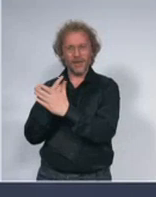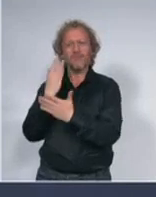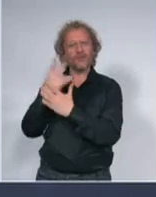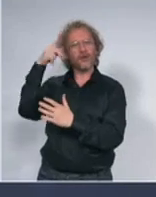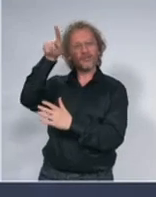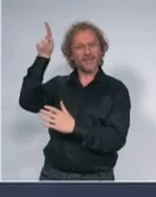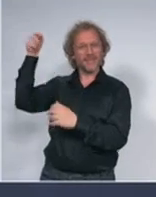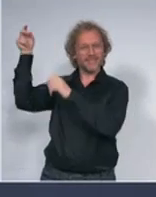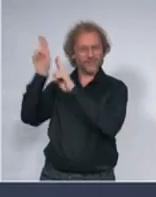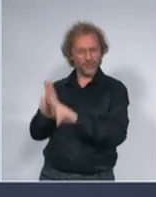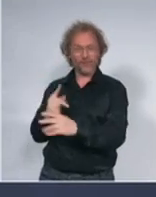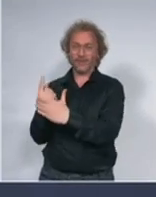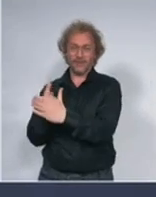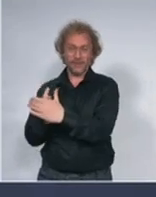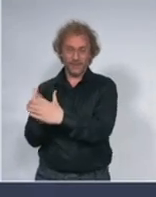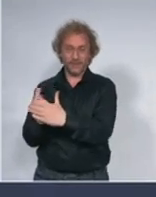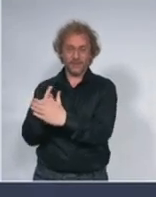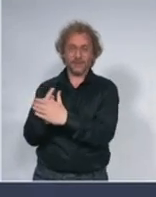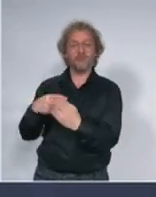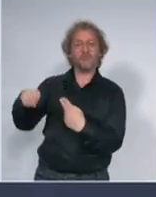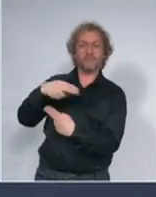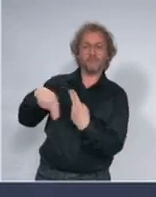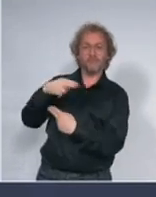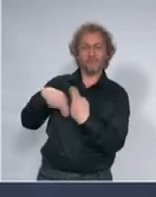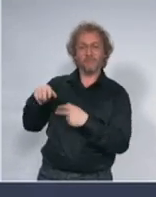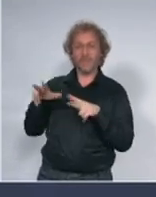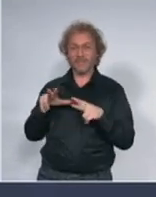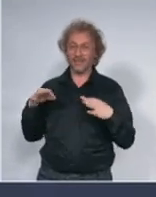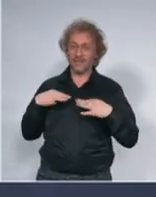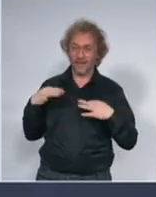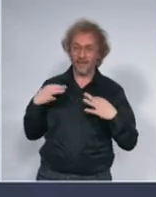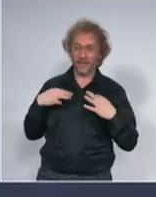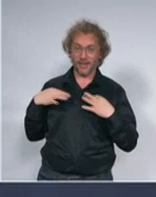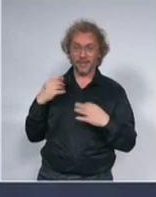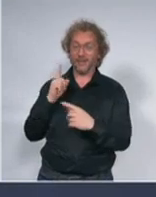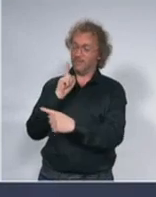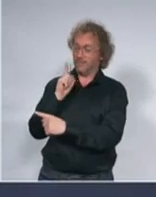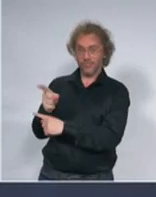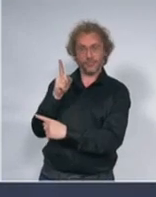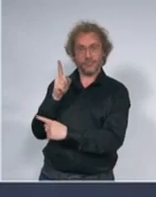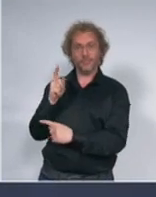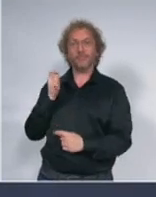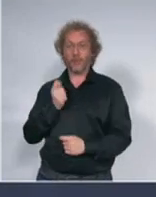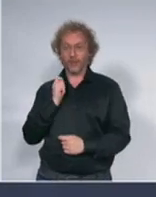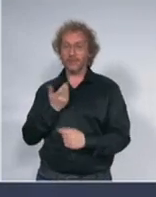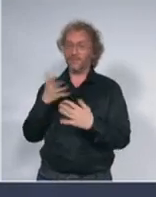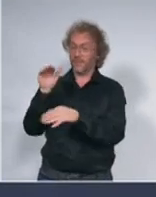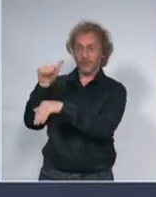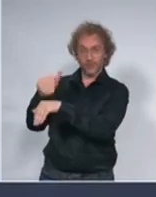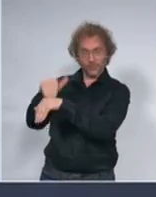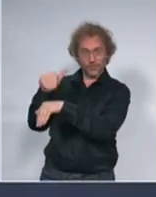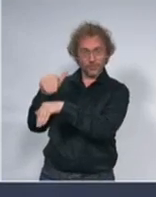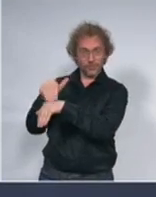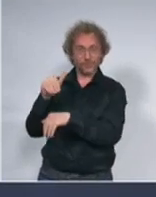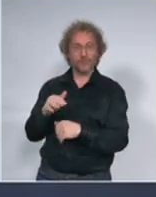suprotno preporukama nadlešnih institucija pre svega ministarstva zdravlja ministarstva unutrašnjih poslova vlada Srbije odnosno ministarstvo